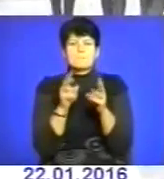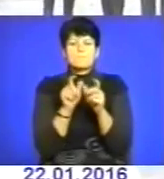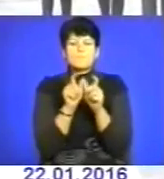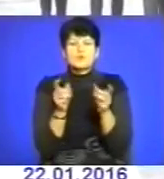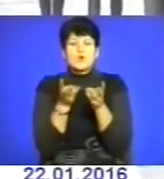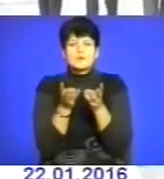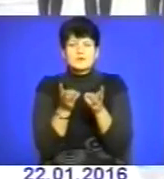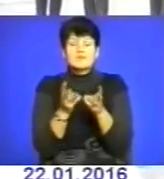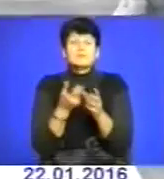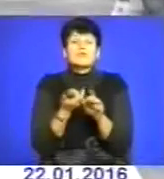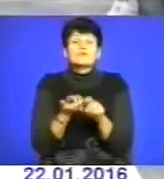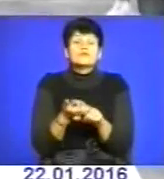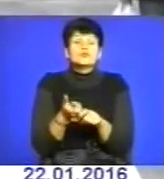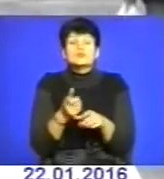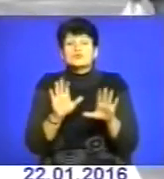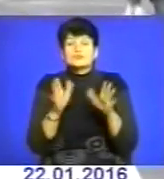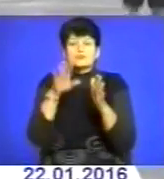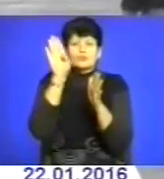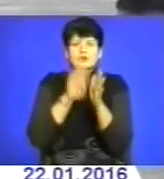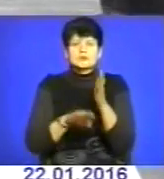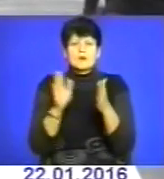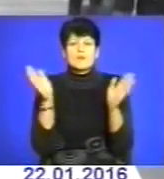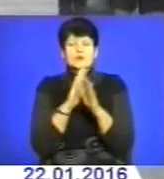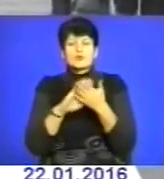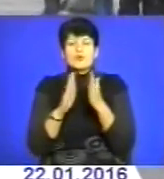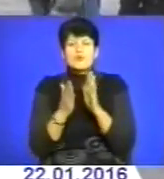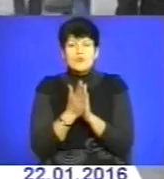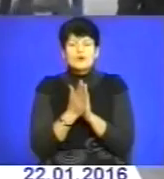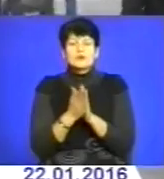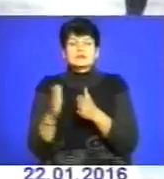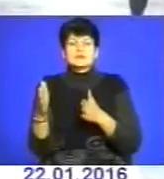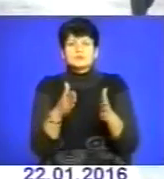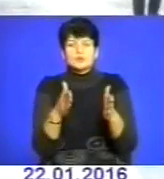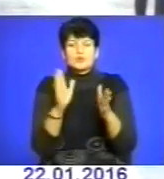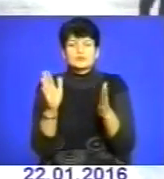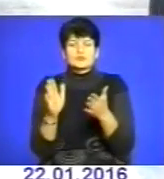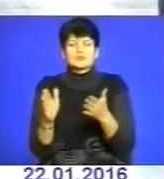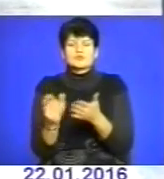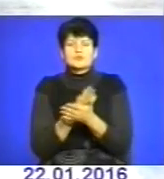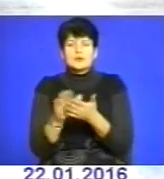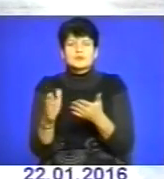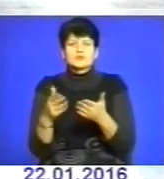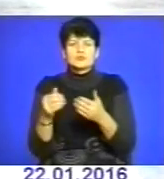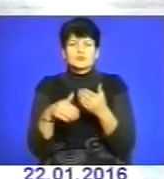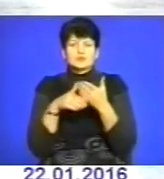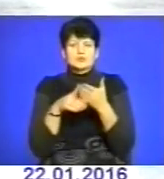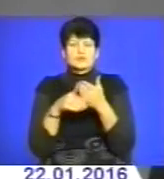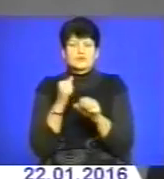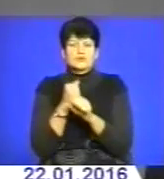погодних умов на місцях масового перебування людей та на автошляхах оперативно розсортатимуть додаткові мобільні пункти обігріву.